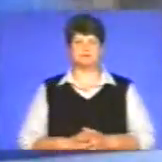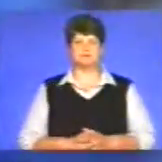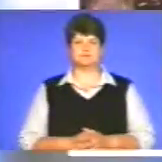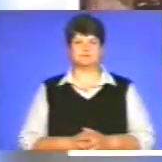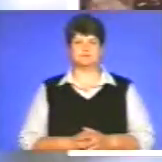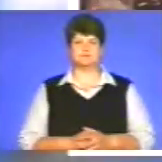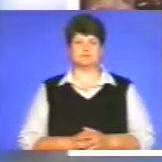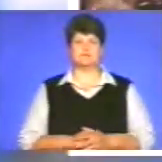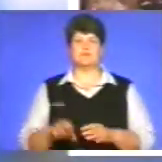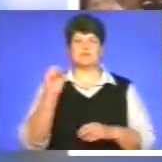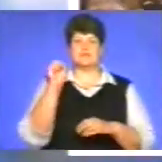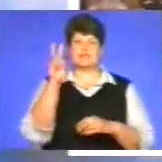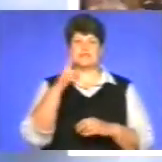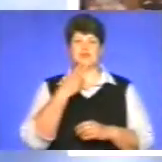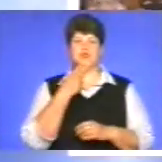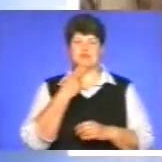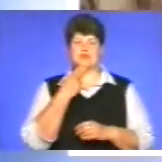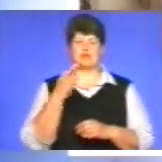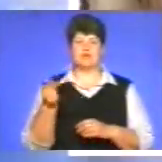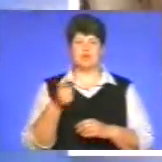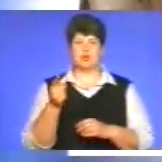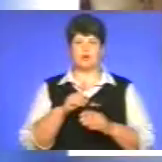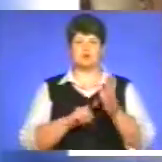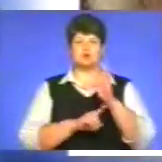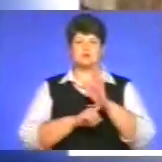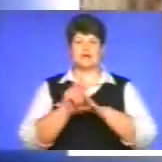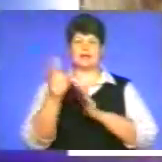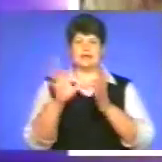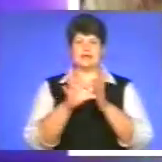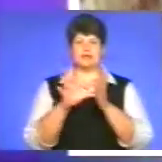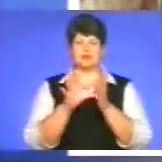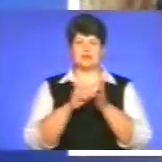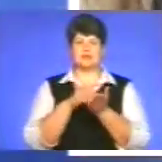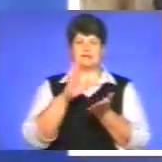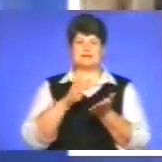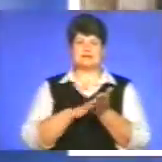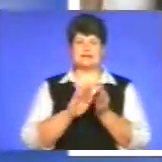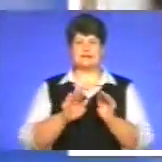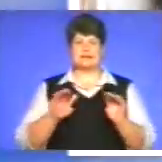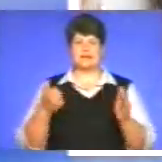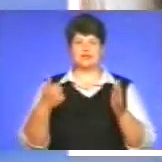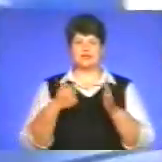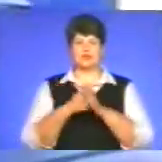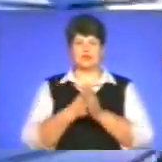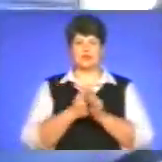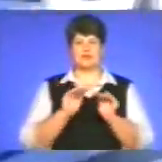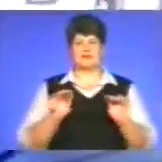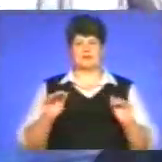12 червня у Тернополі розпочнеться електронна реєстрація дітей до дитячих садочків.